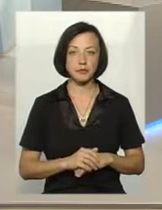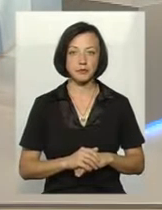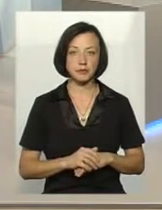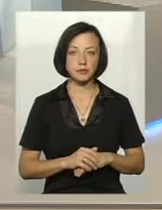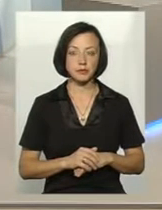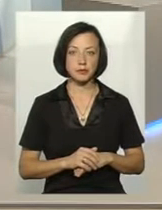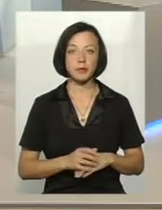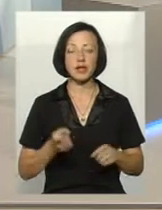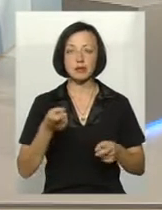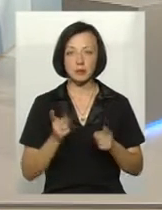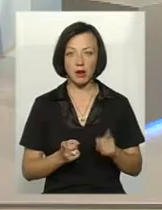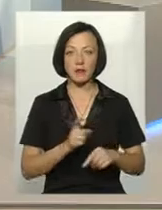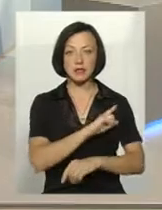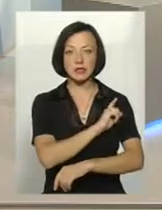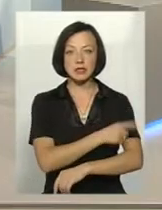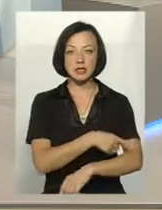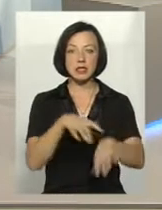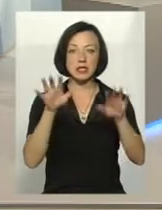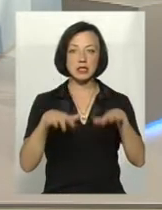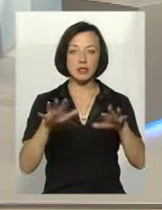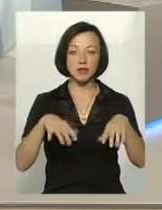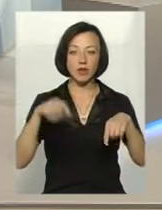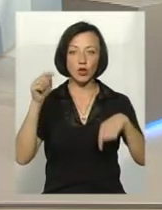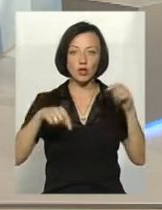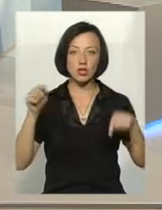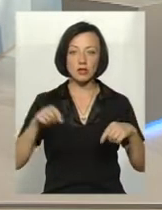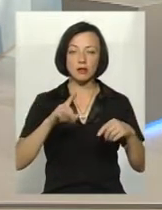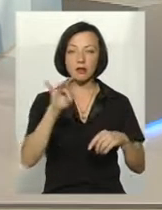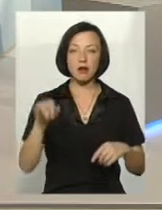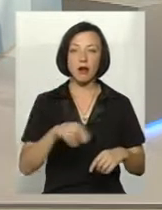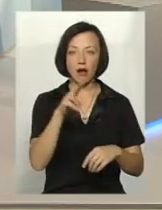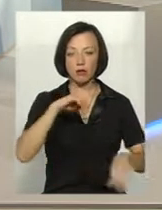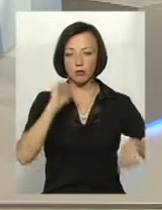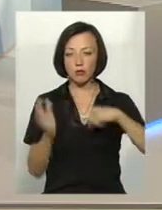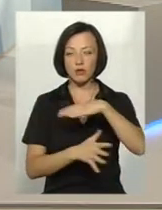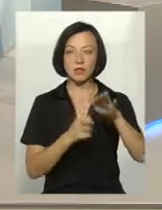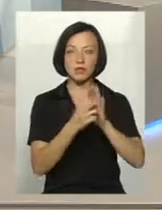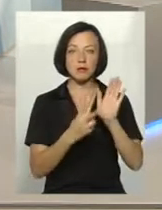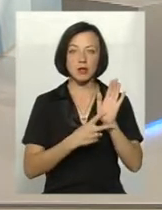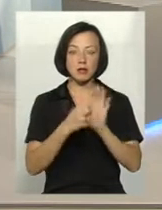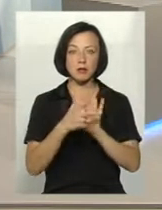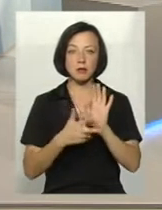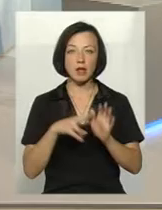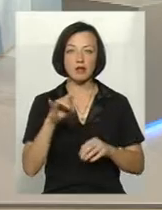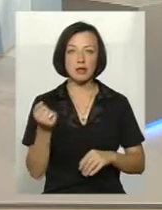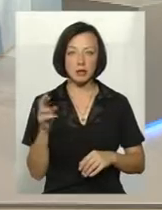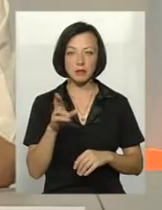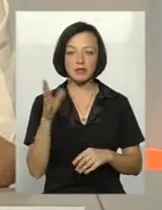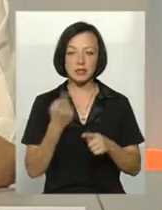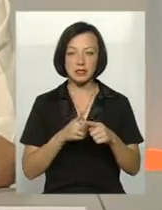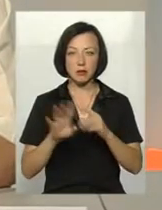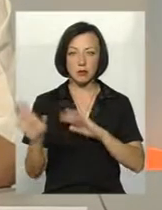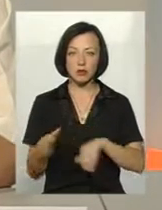Ну, справді, сильні сливові дощі, град, буревії, вони мали місце 17-18 липня, це вже практично два